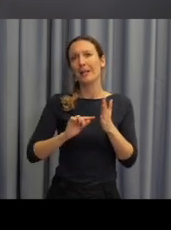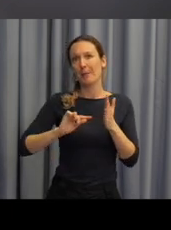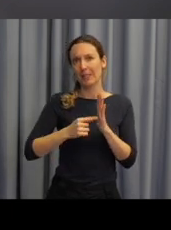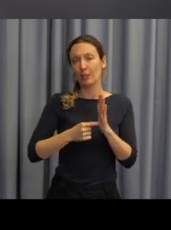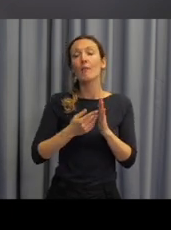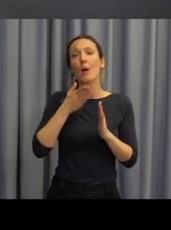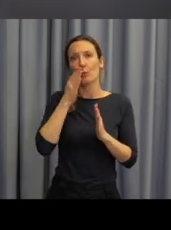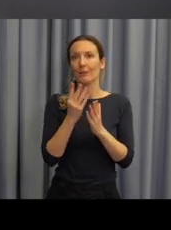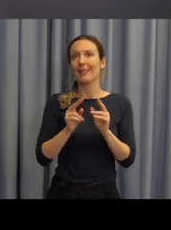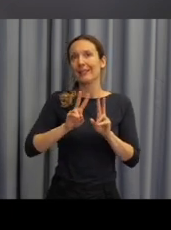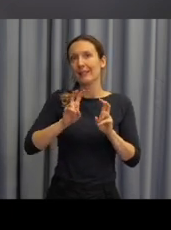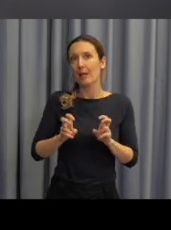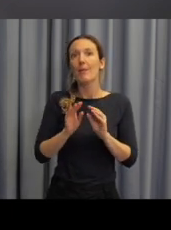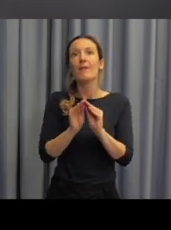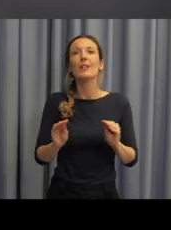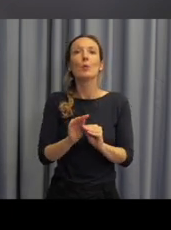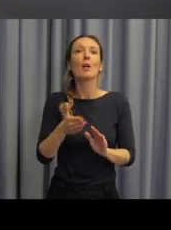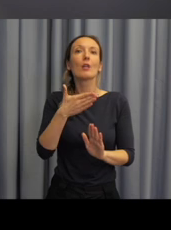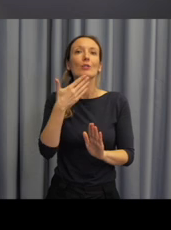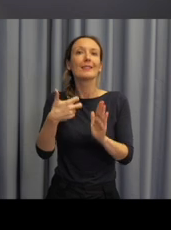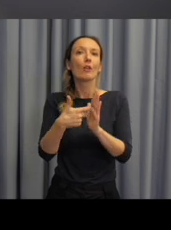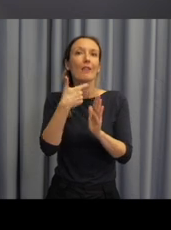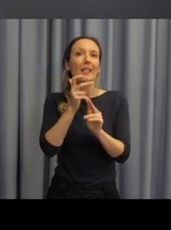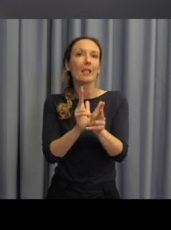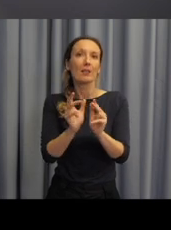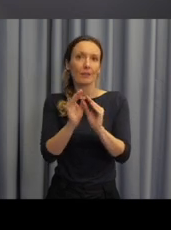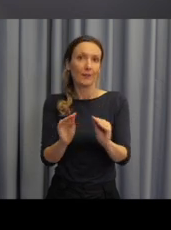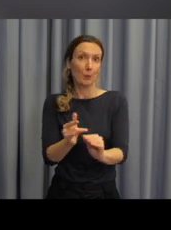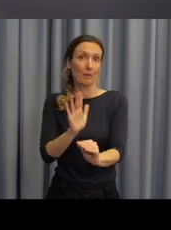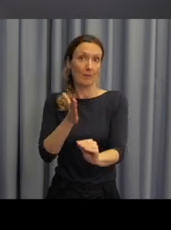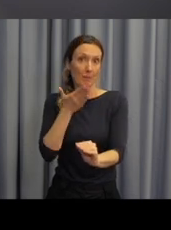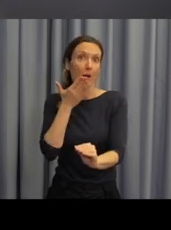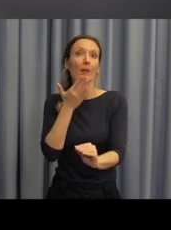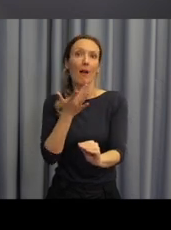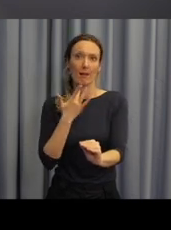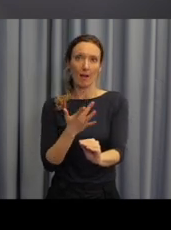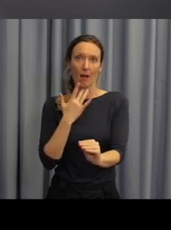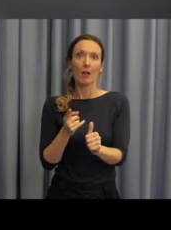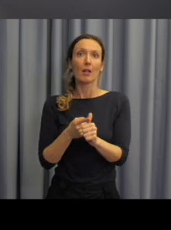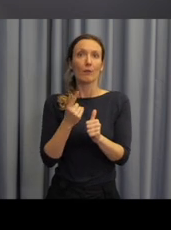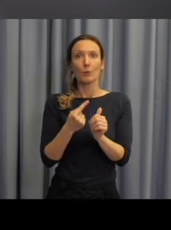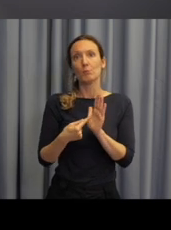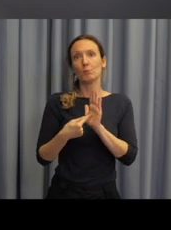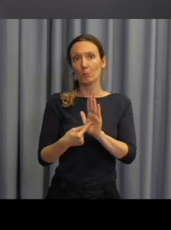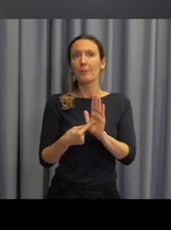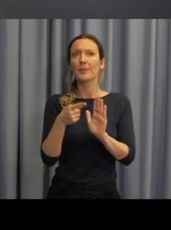českého znakového jazyka a tady jenom sdílím už teď publikace, které v rámci kmenového úkolu vznikly.